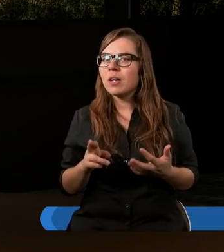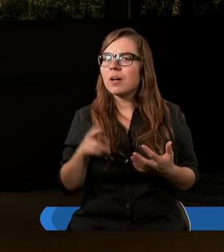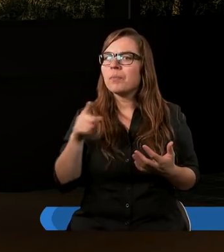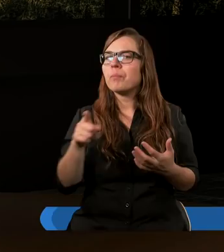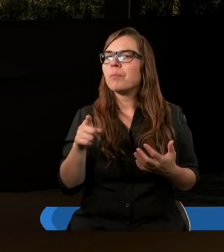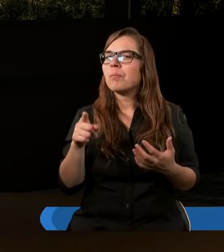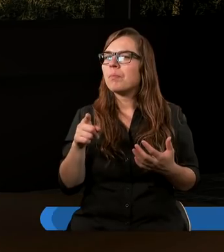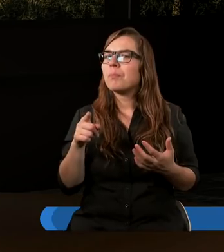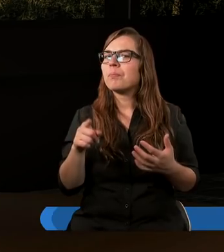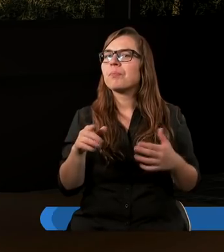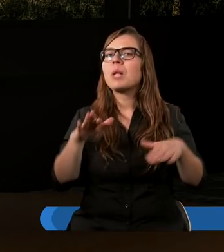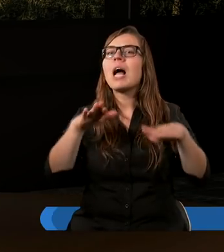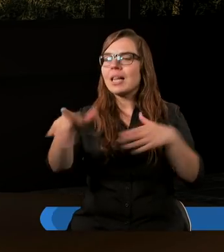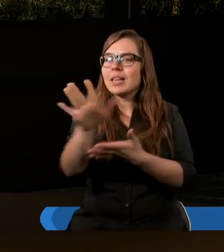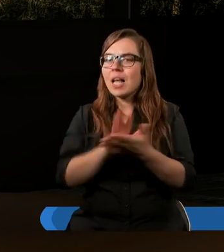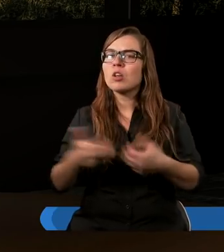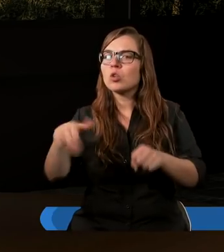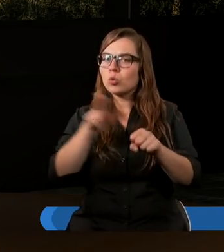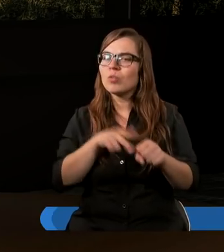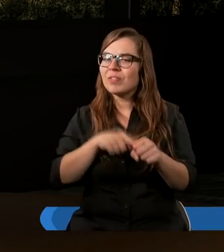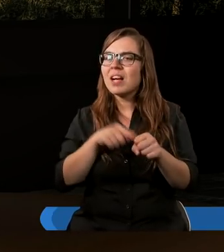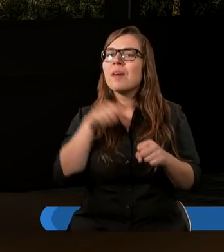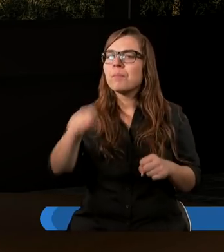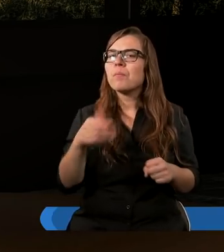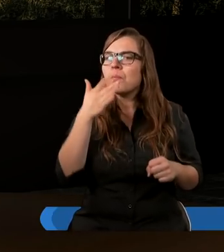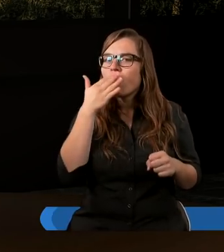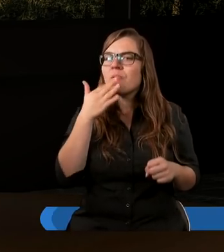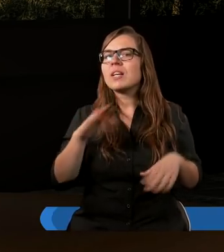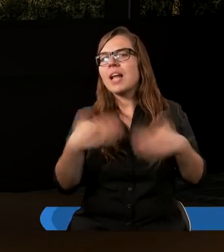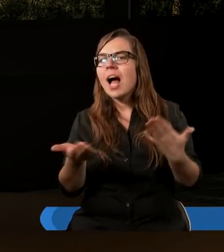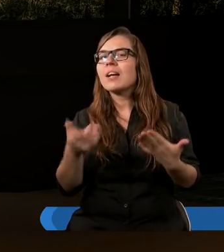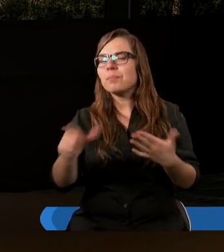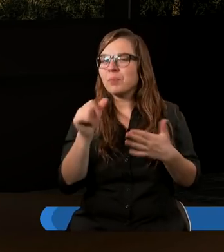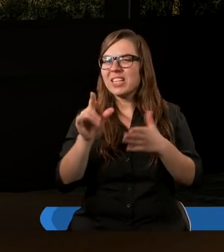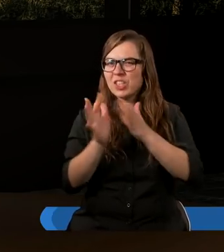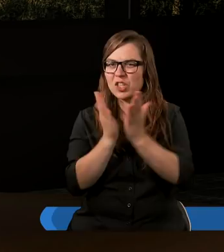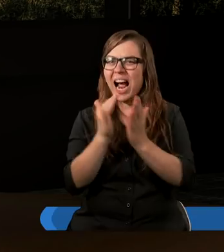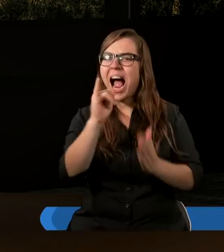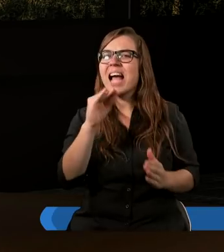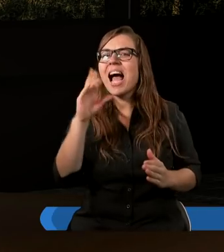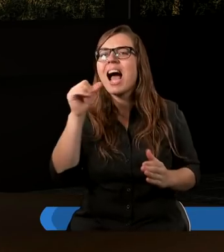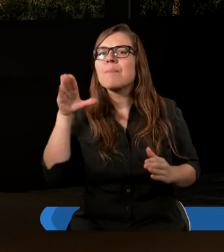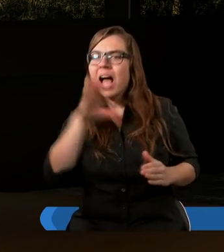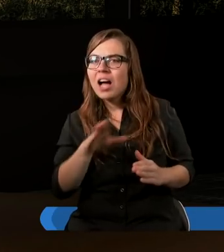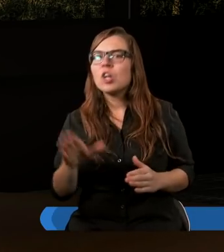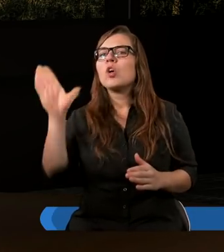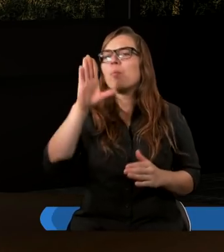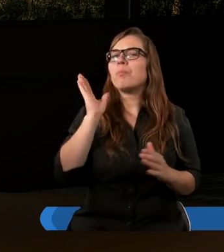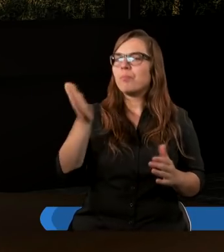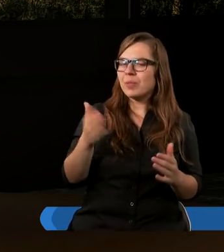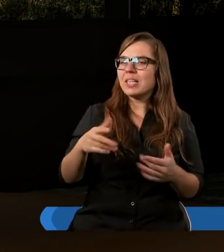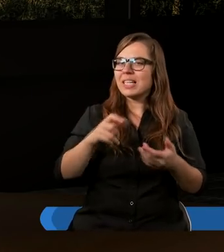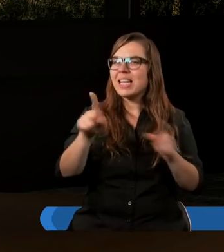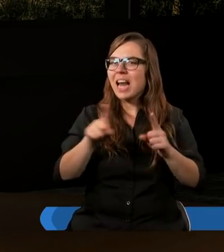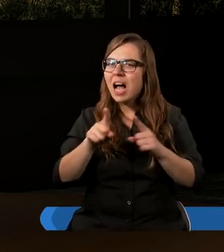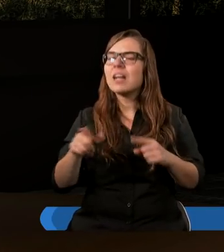Bo jeden z najbardziej tekstów, który właśnie o tym mówią, to mi się wydaje, że ten tekst z Jeremiasza, pokazujący, że Pan Bóg będzie jednoczył